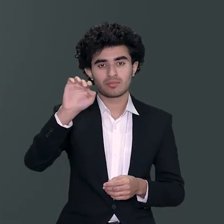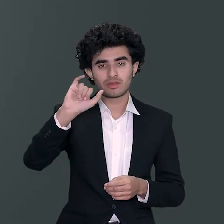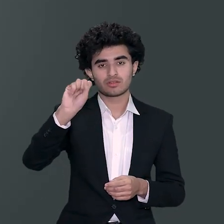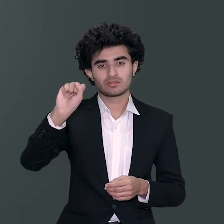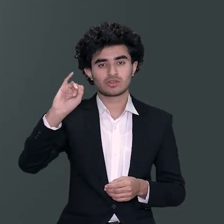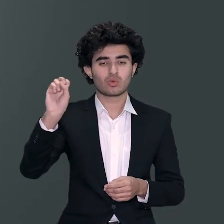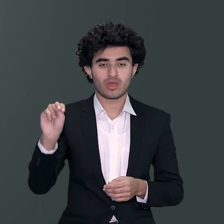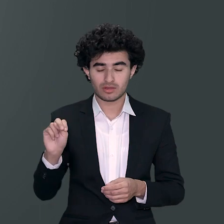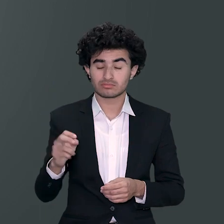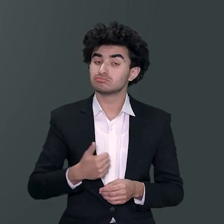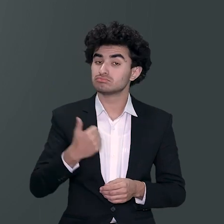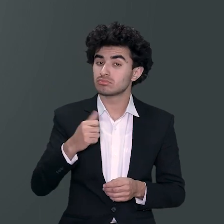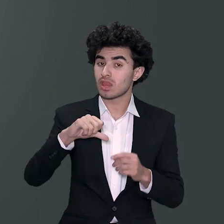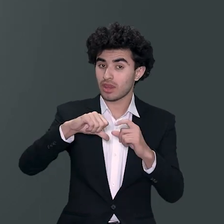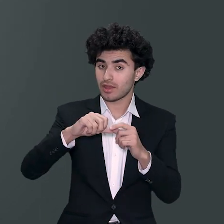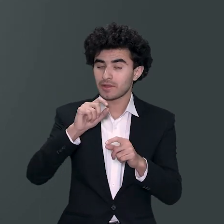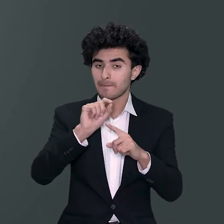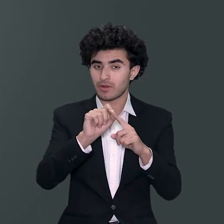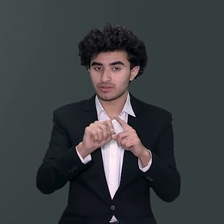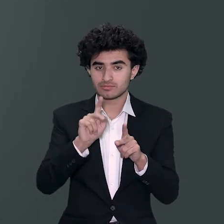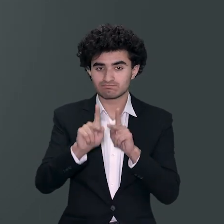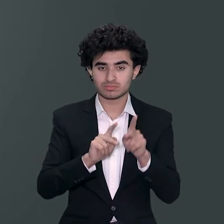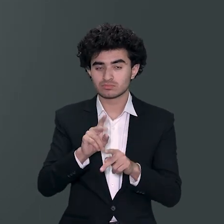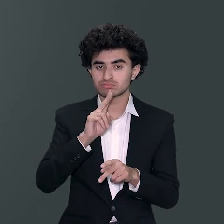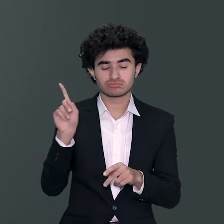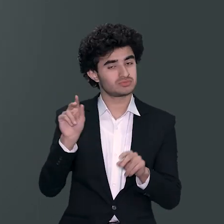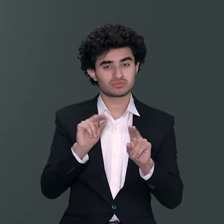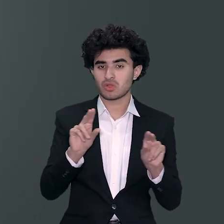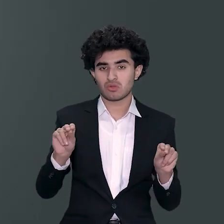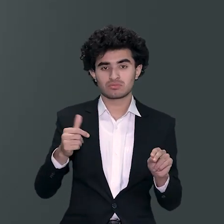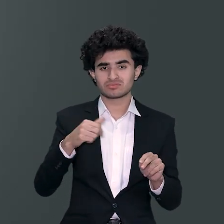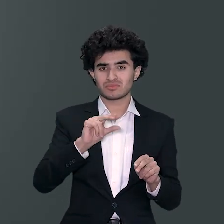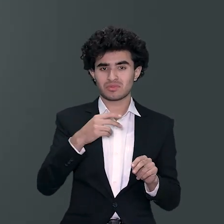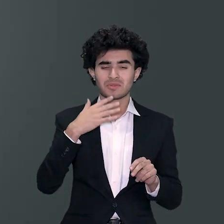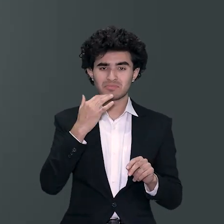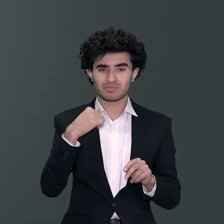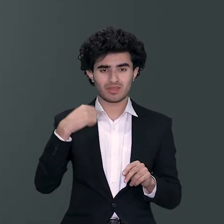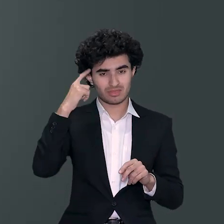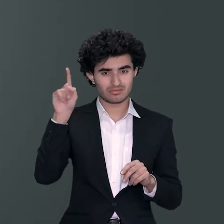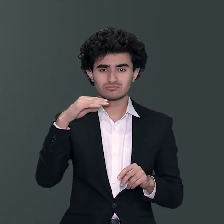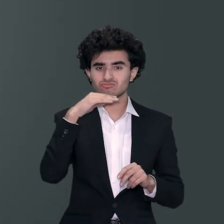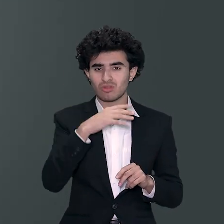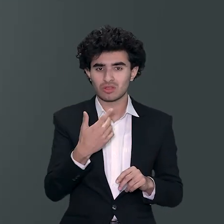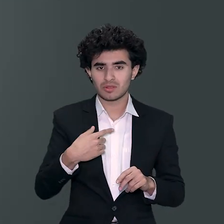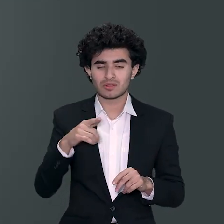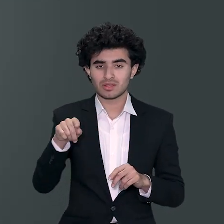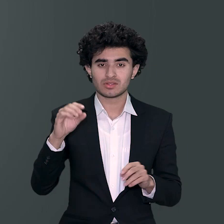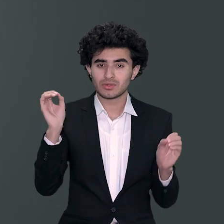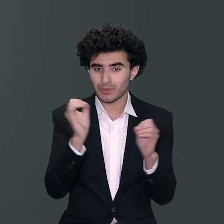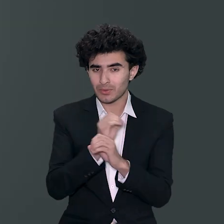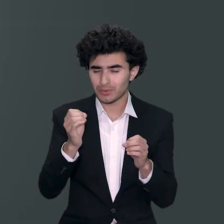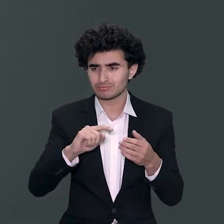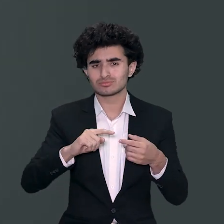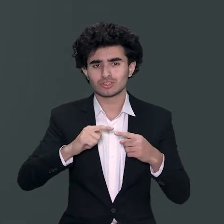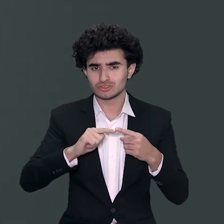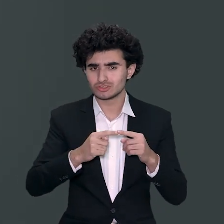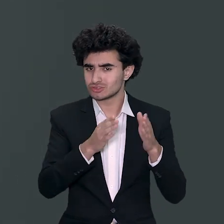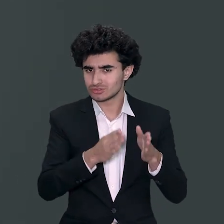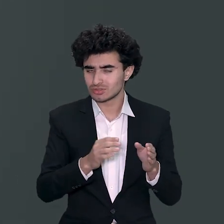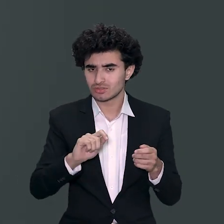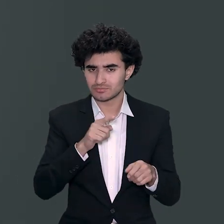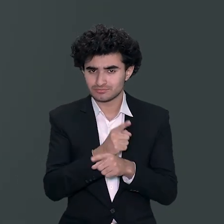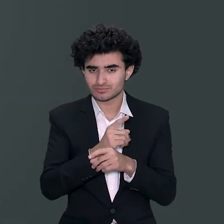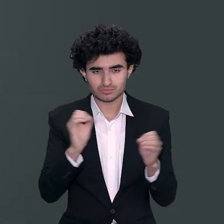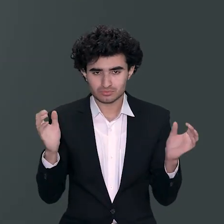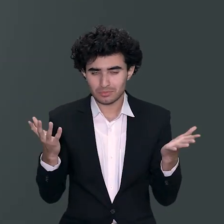step تھا ان کے admission process کا اس میں تقریباً آپ یہ سمجھیں 90% میرے دوستوں نے نا کر لیا کہ بھئی ہمیں ابھی بھی سکیم لگ رہا ہے ہمیں اس یونیورسٹی میں نہیں